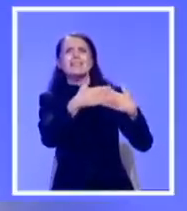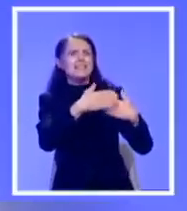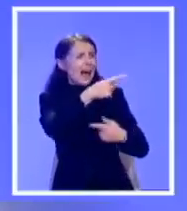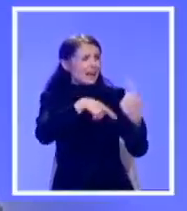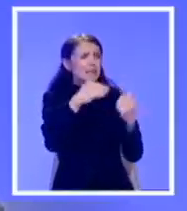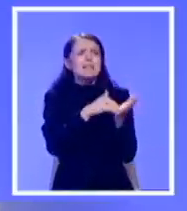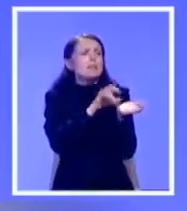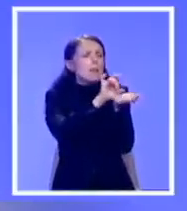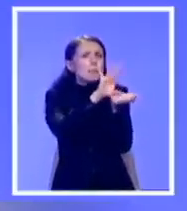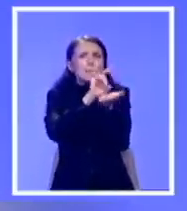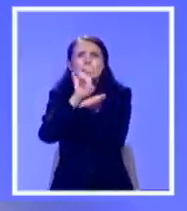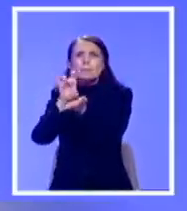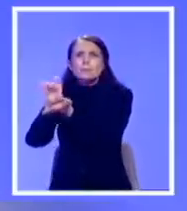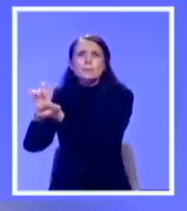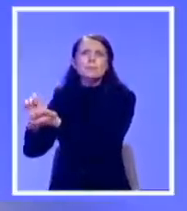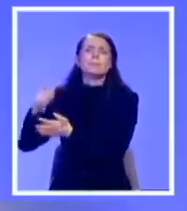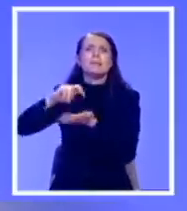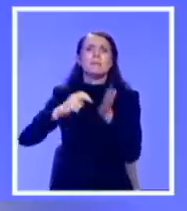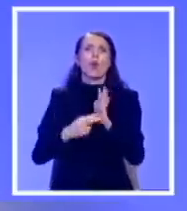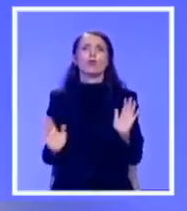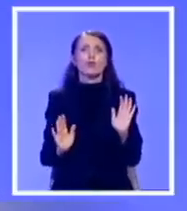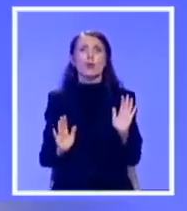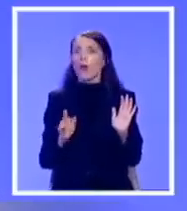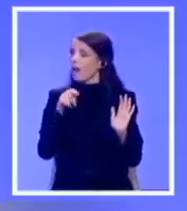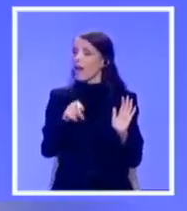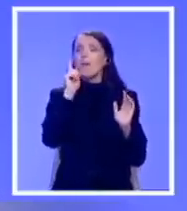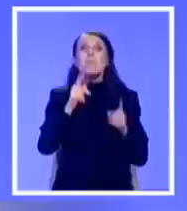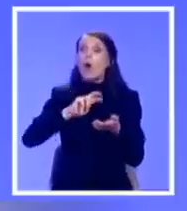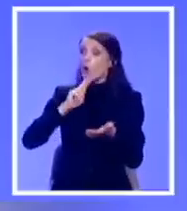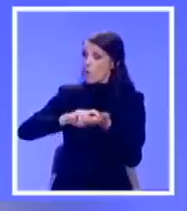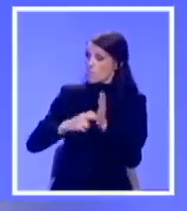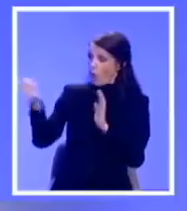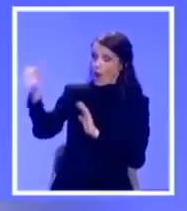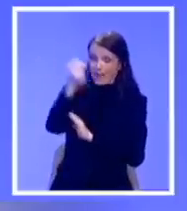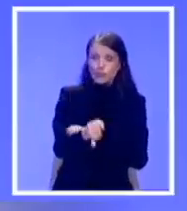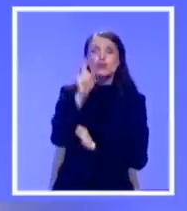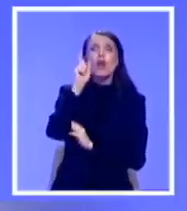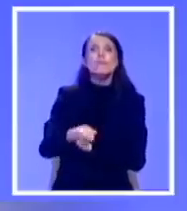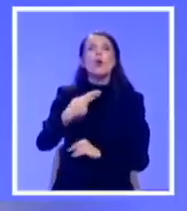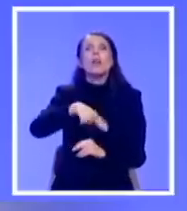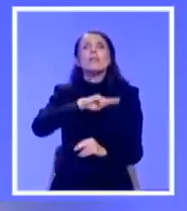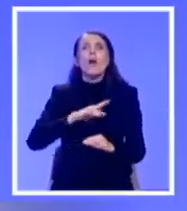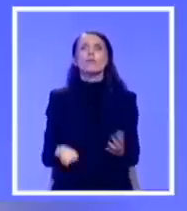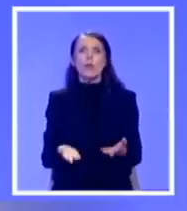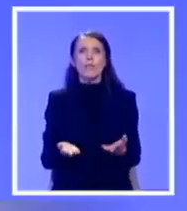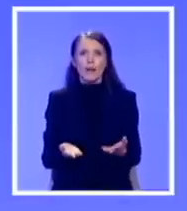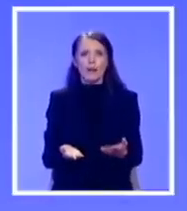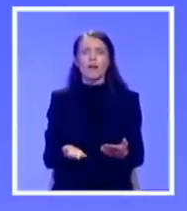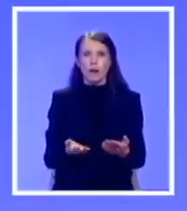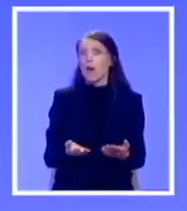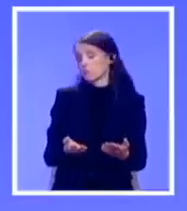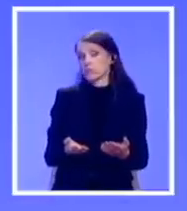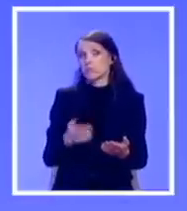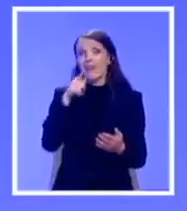života Srbije i to što je vrlo bitno. U ovoj zemlji dok političar ne bude snosio odgovornost, neće se ništa promeniti. Dakle, SPS-ovski i